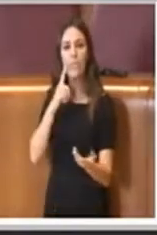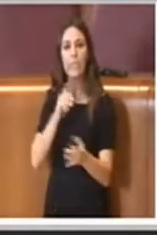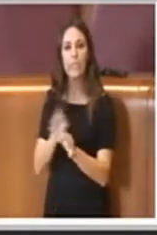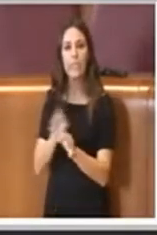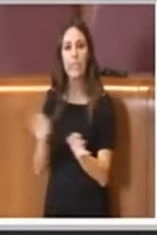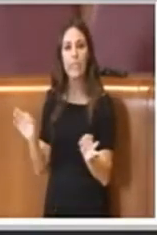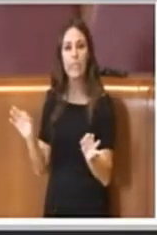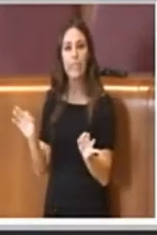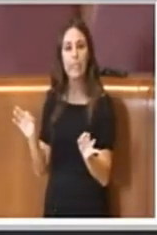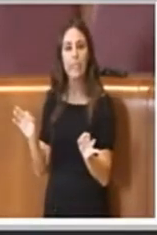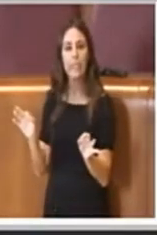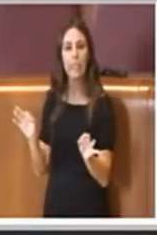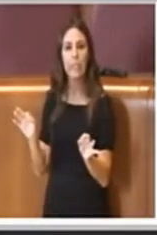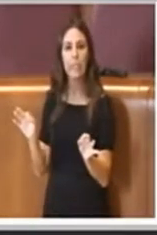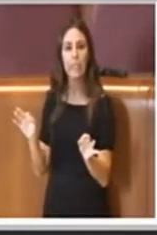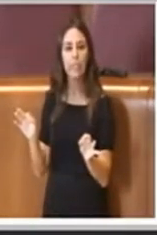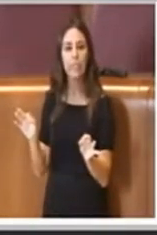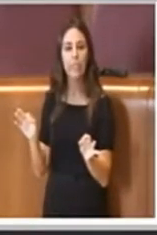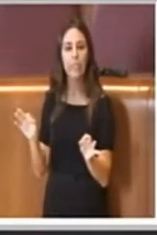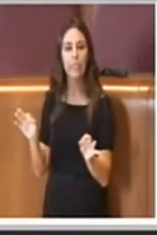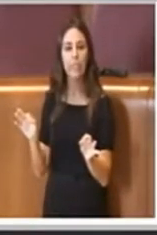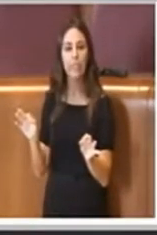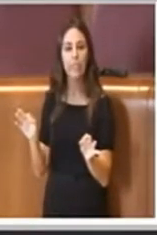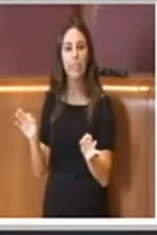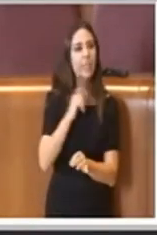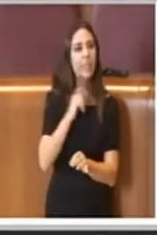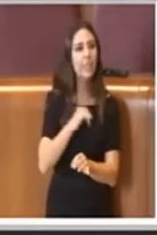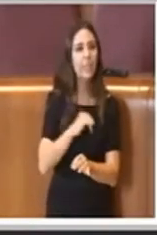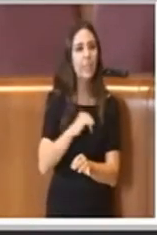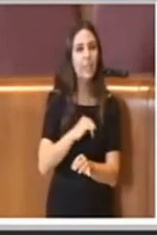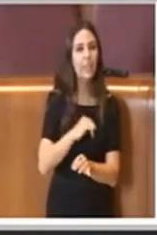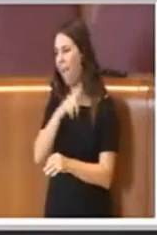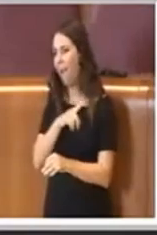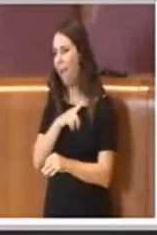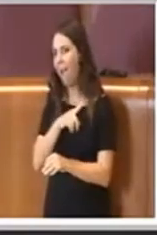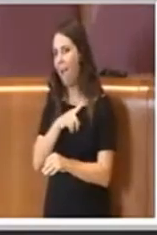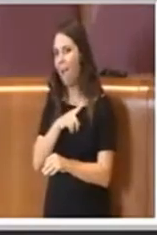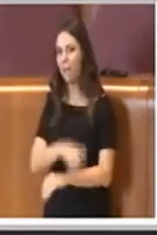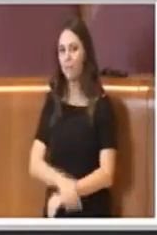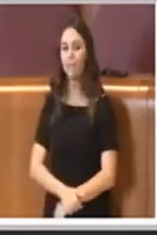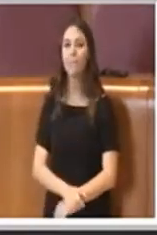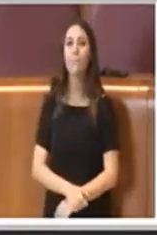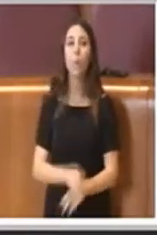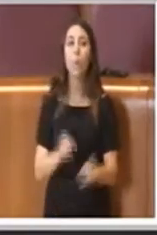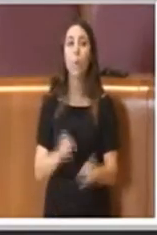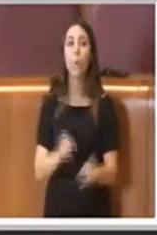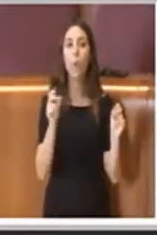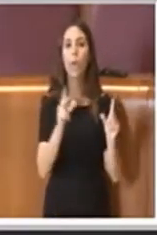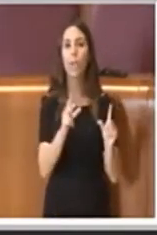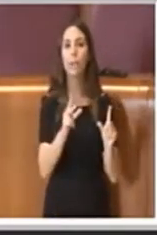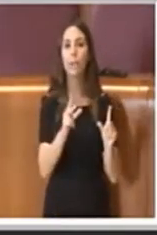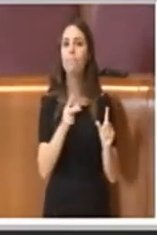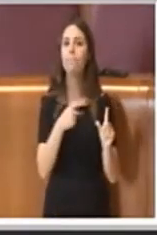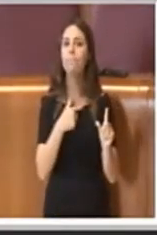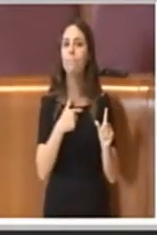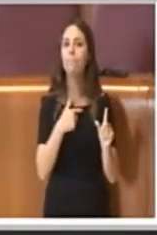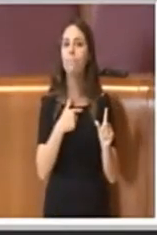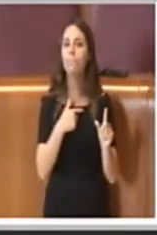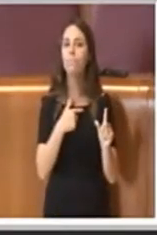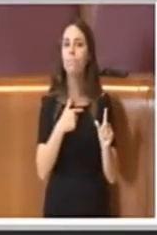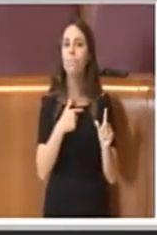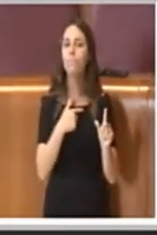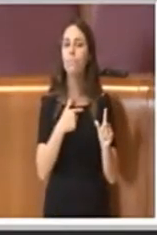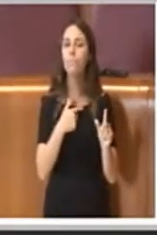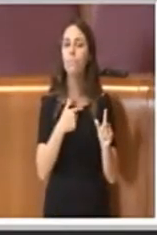Ora non lo sentiamo. Mi senti? Sì, male. Ok. Ovviamente io vorrei rimarcare